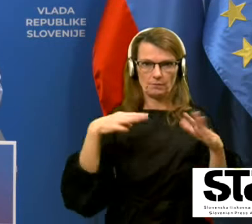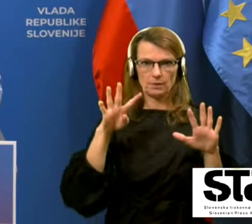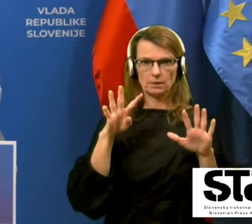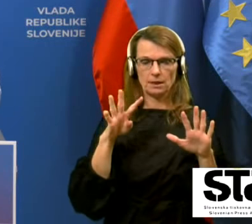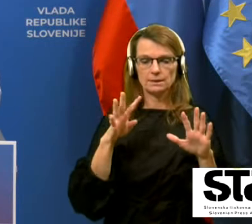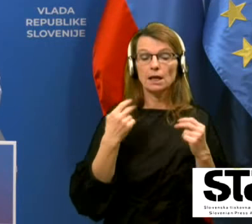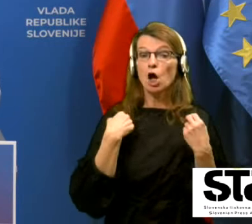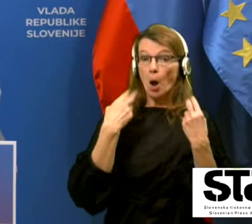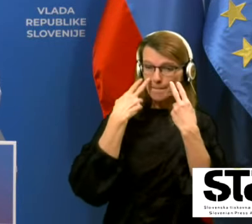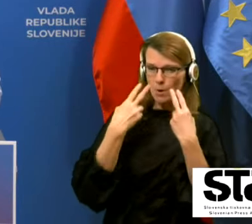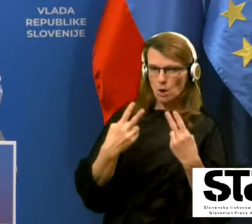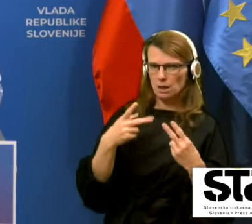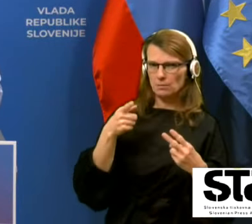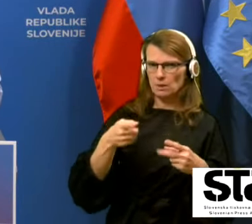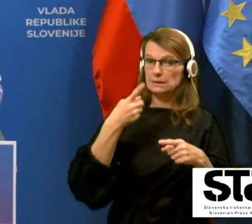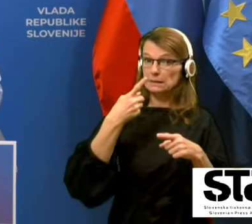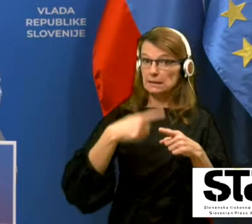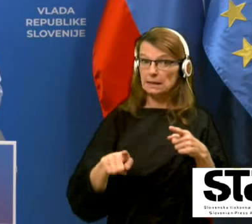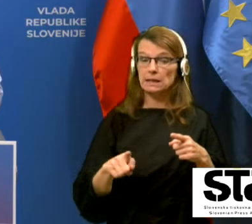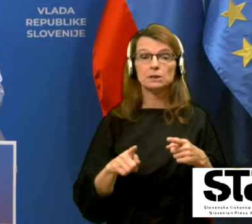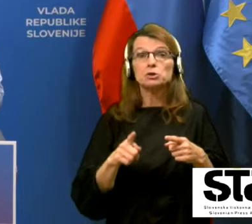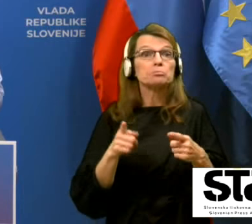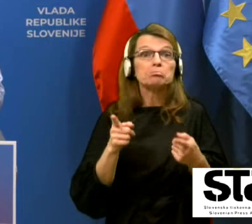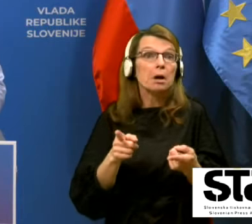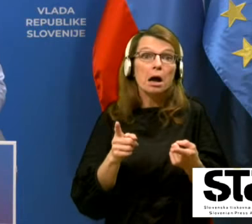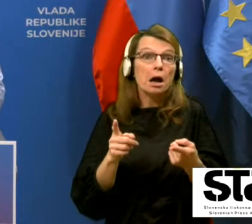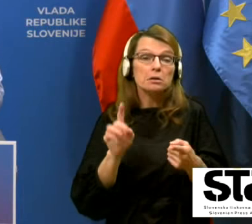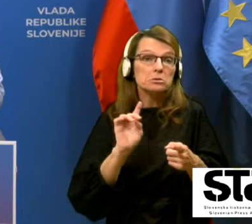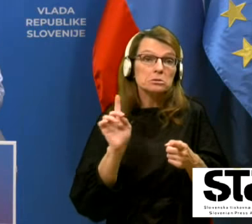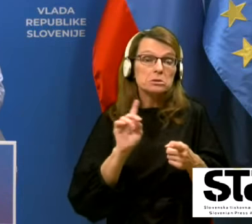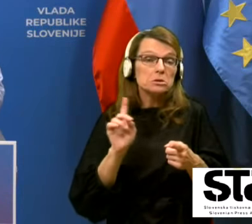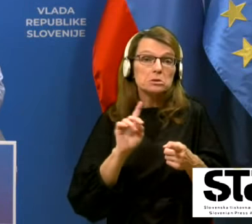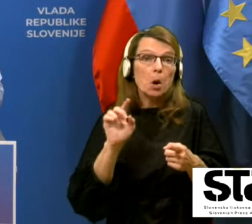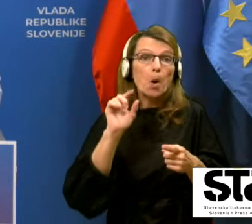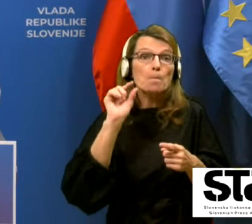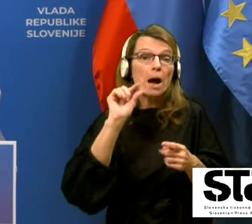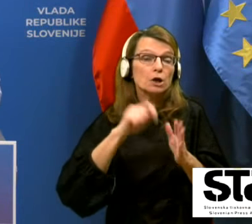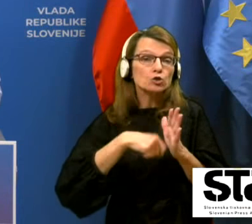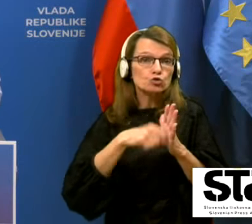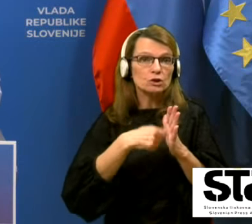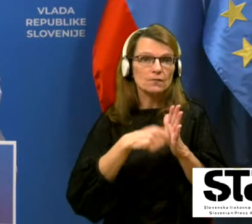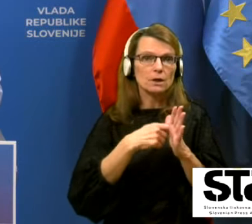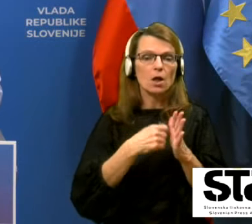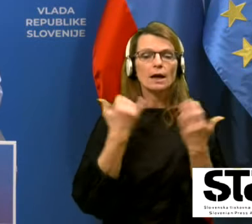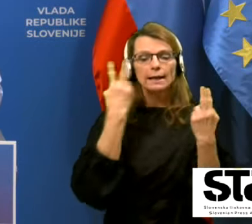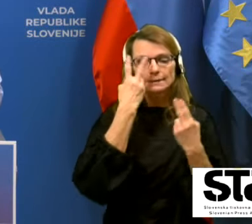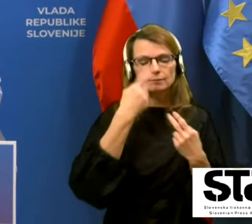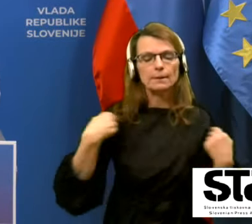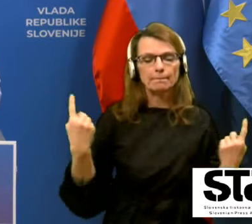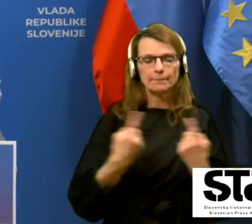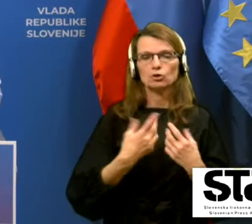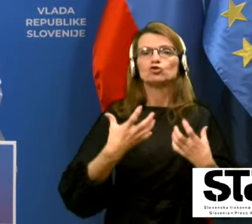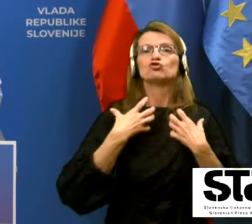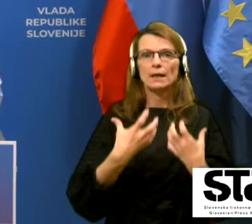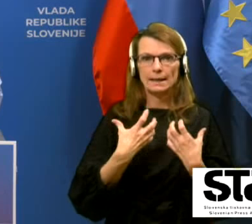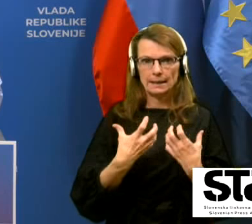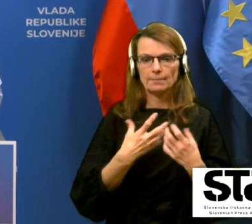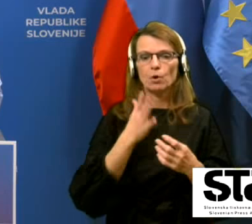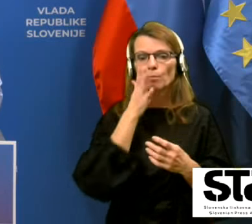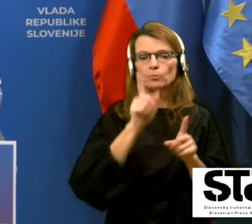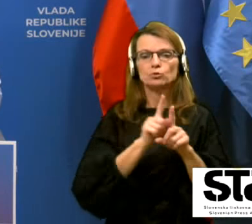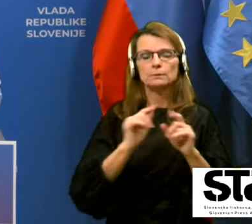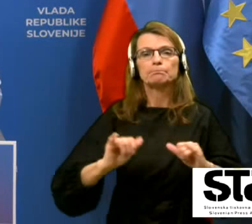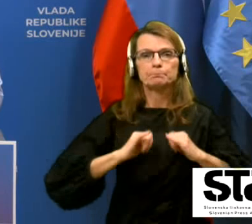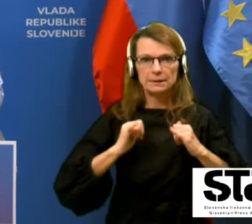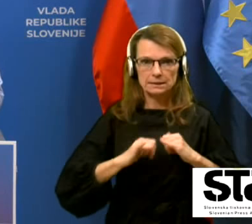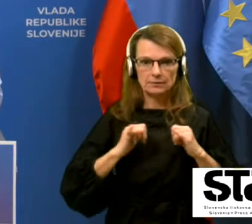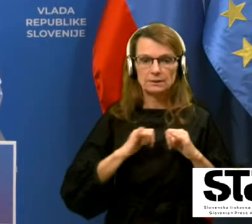ta delež ni več tako majhen, vendar pa seveda bi si mi želeli in bomo tudi se prizadevali,